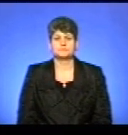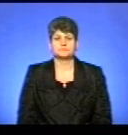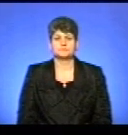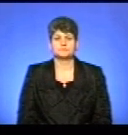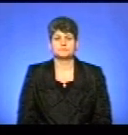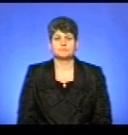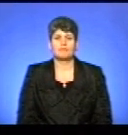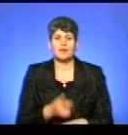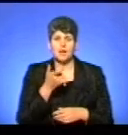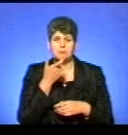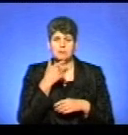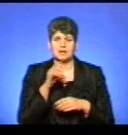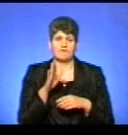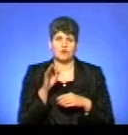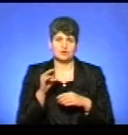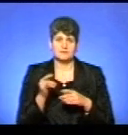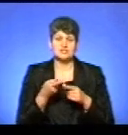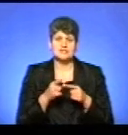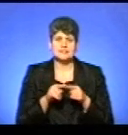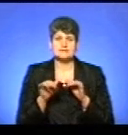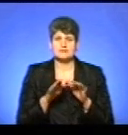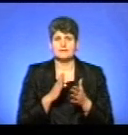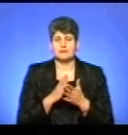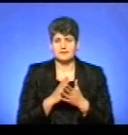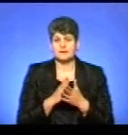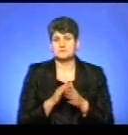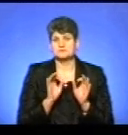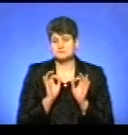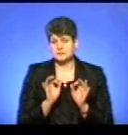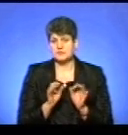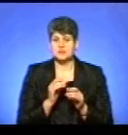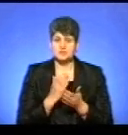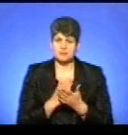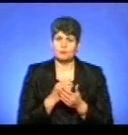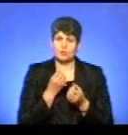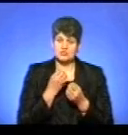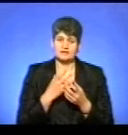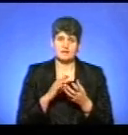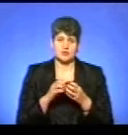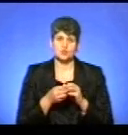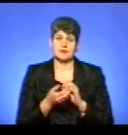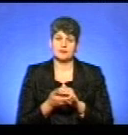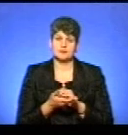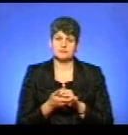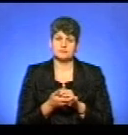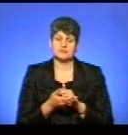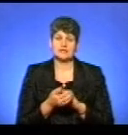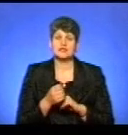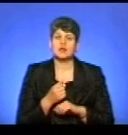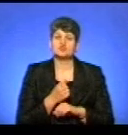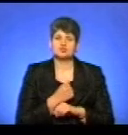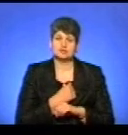Пане Володимире, чи такі заходи є виправданими, чи є вже позицільні результати від вакцинування такого? На жаль,